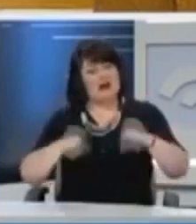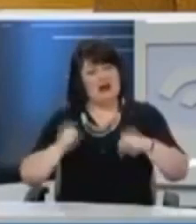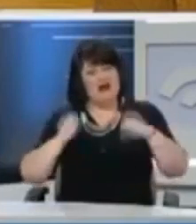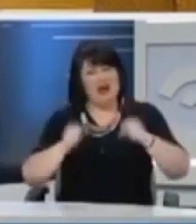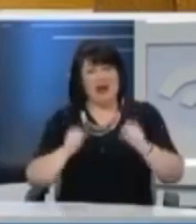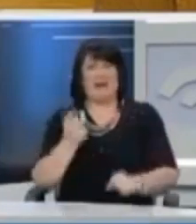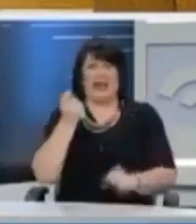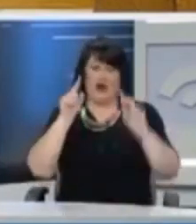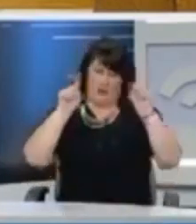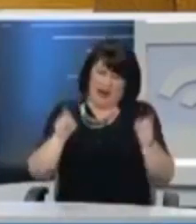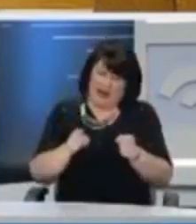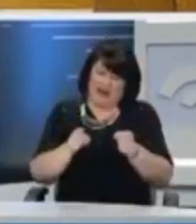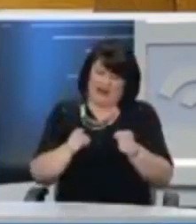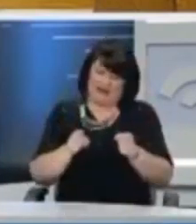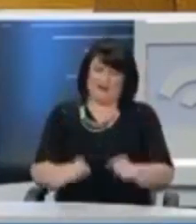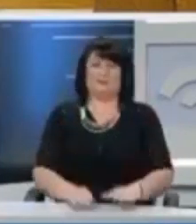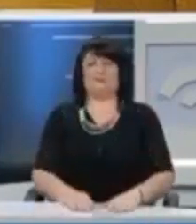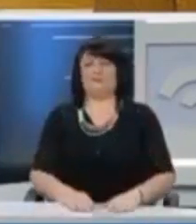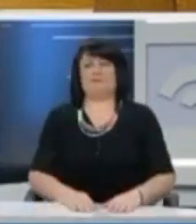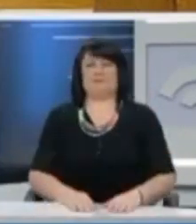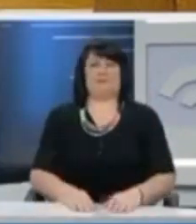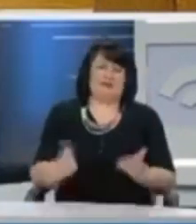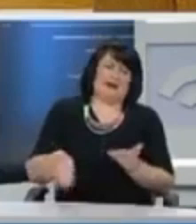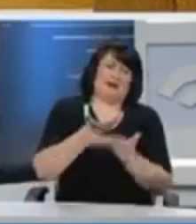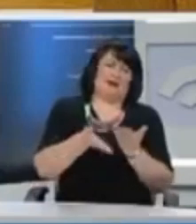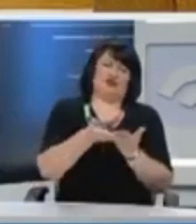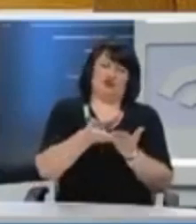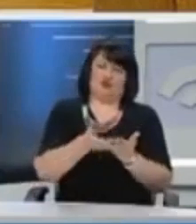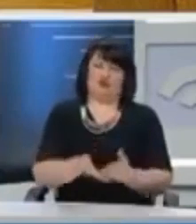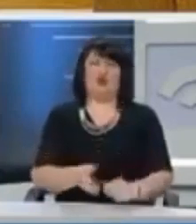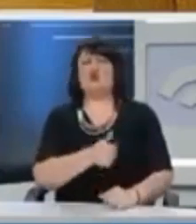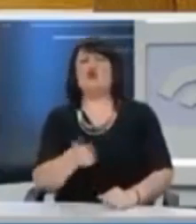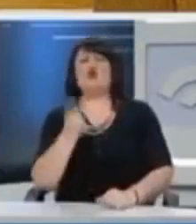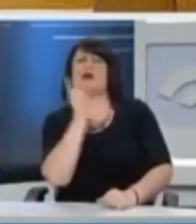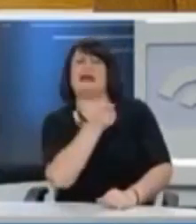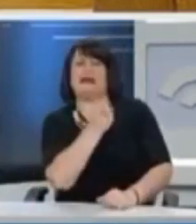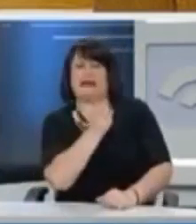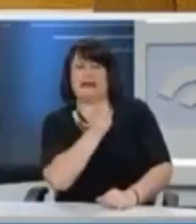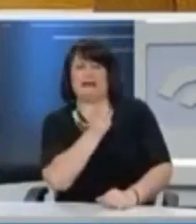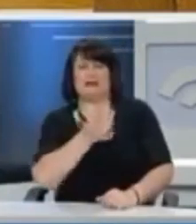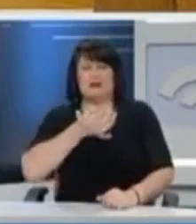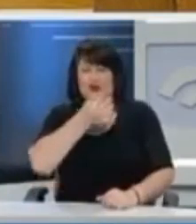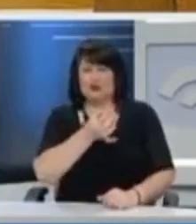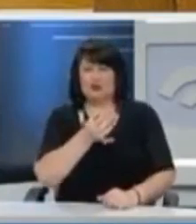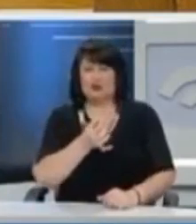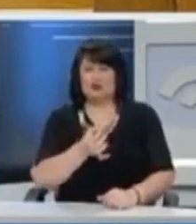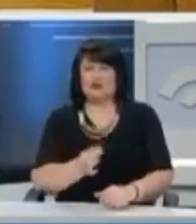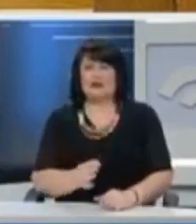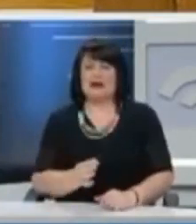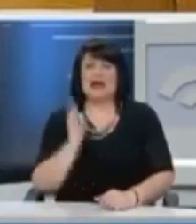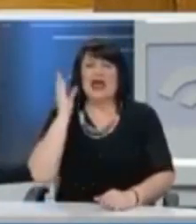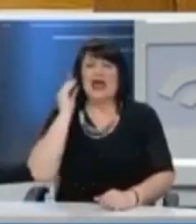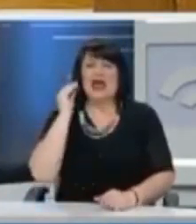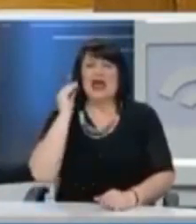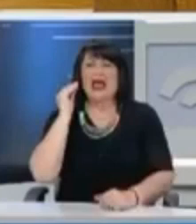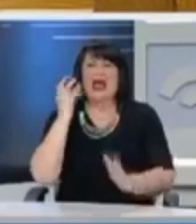Μια μικρή παρένθεση ενισχυτικά προς εσάς. Πένα της κριτικής. Μου έχουν πληροφορήσει κύριε